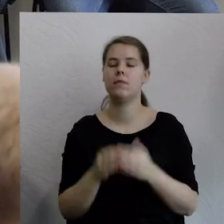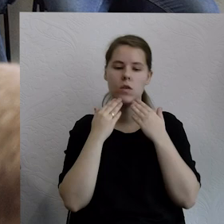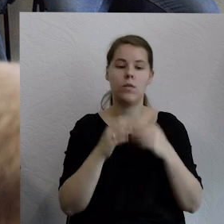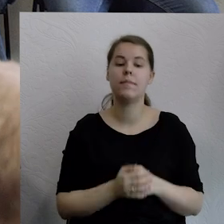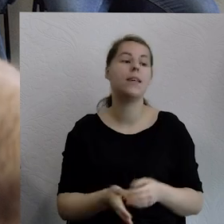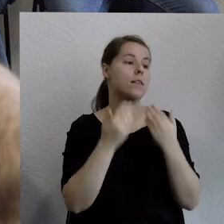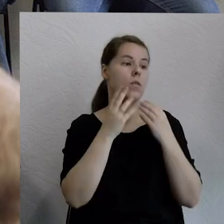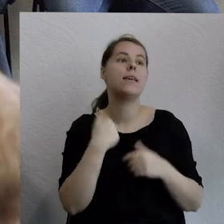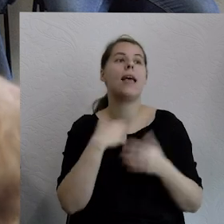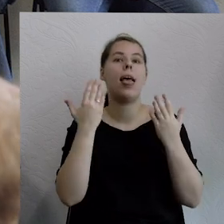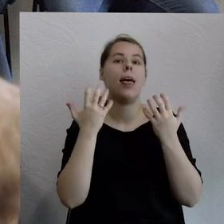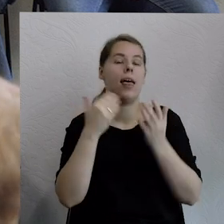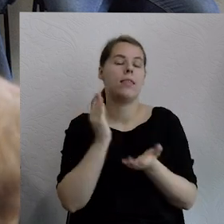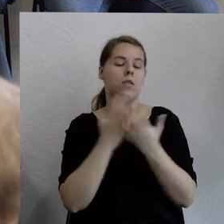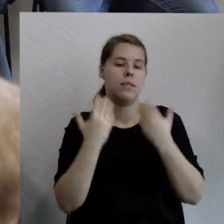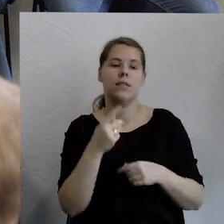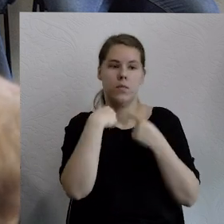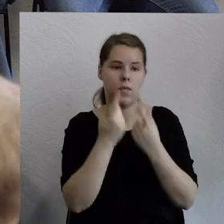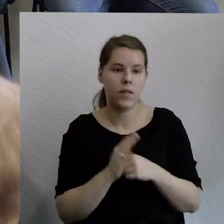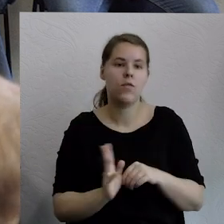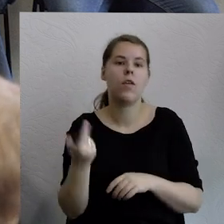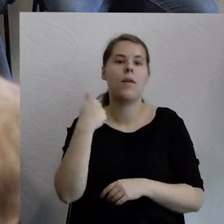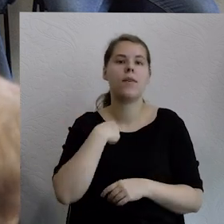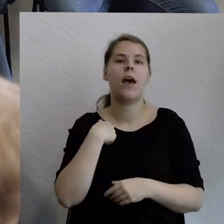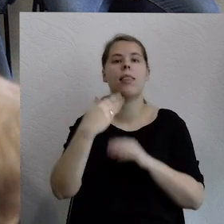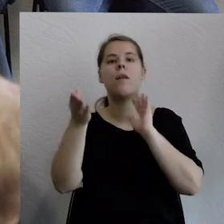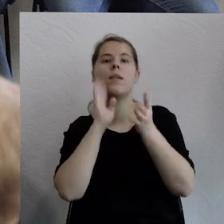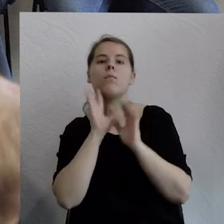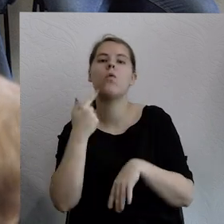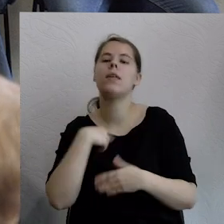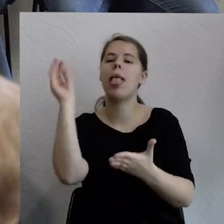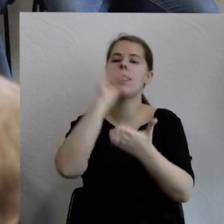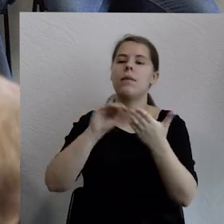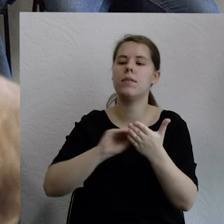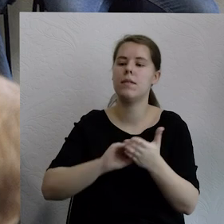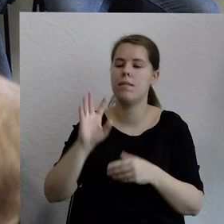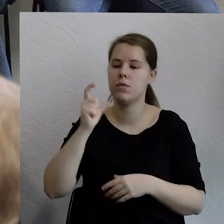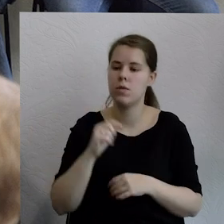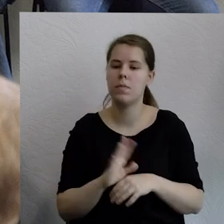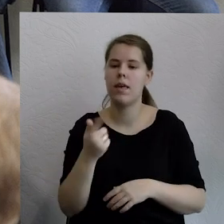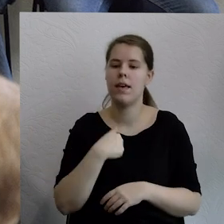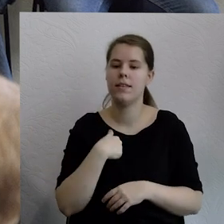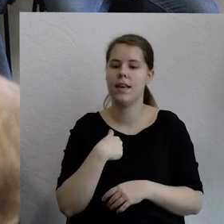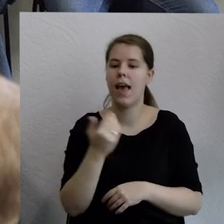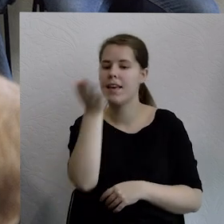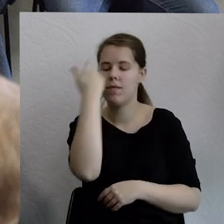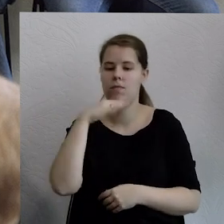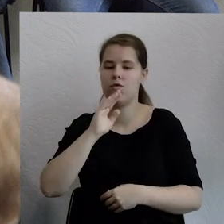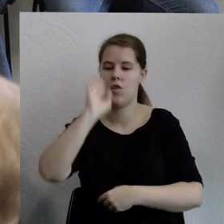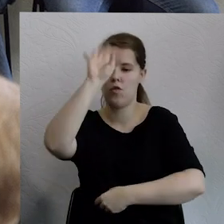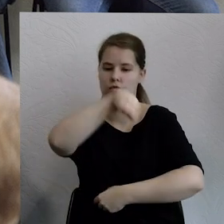tylko powiem, że zapowiadając Ciebie na tej debacie w mediach społecznościowych napisałem, że nie wiem, czy szkoła nadal będzie w budynku, czy ludzie nie będą siedzieli,